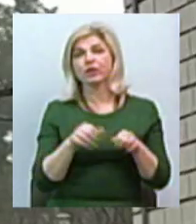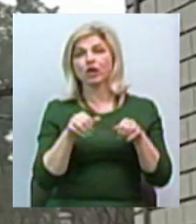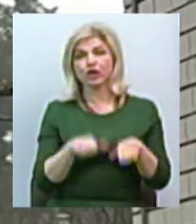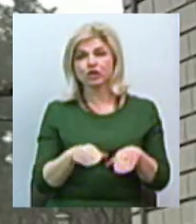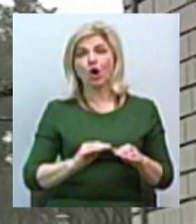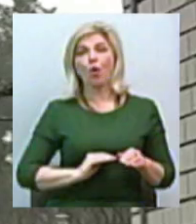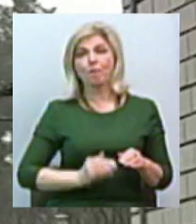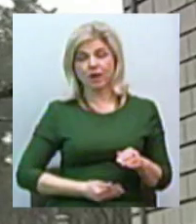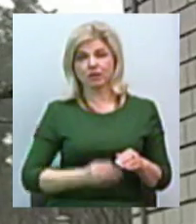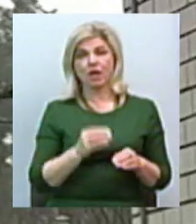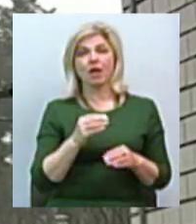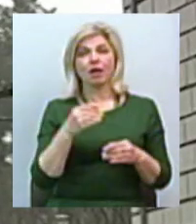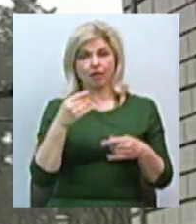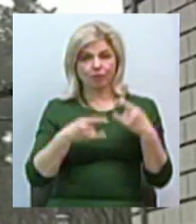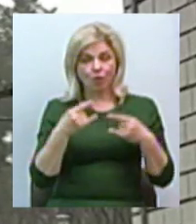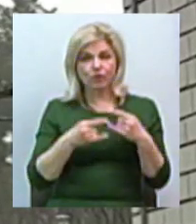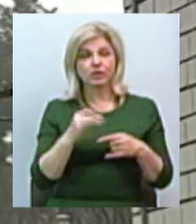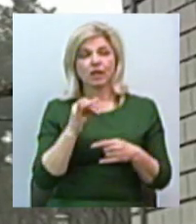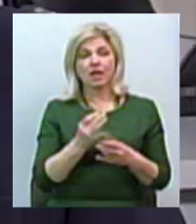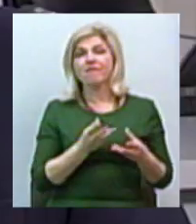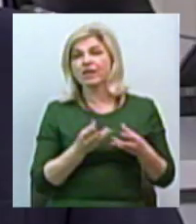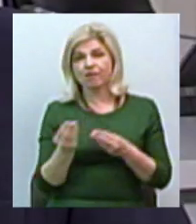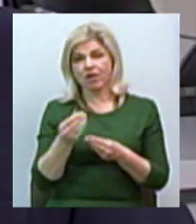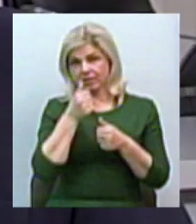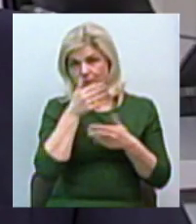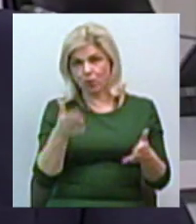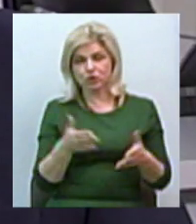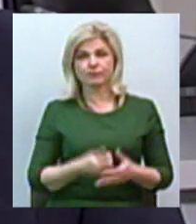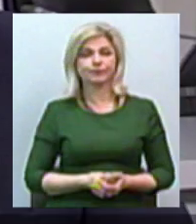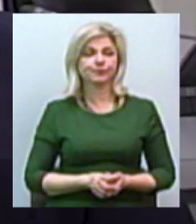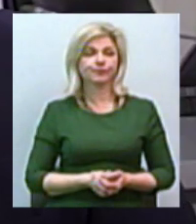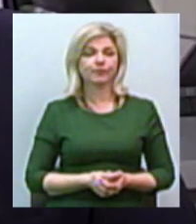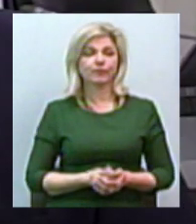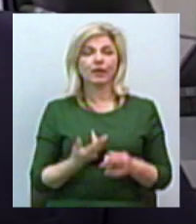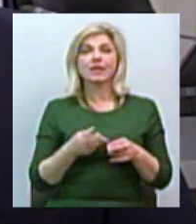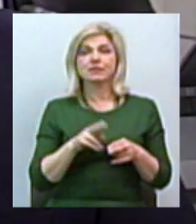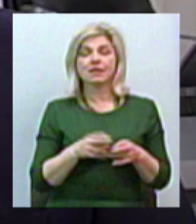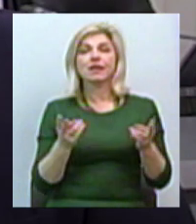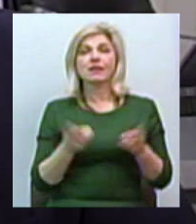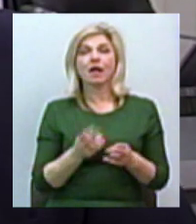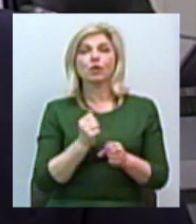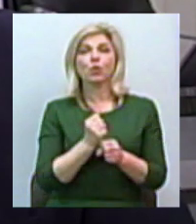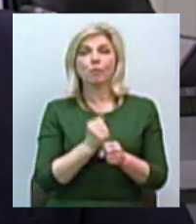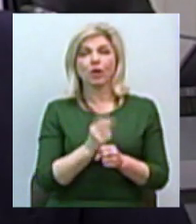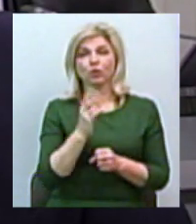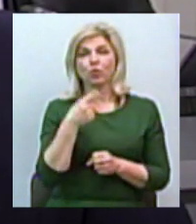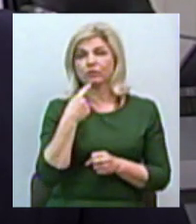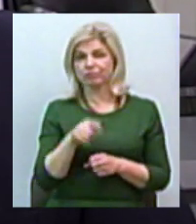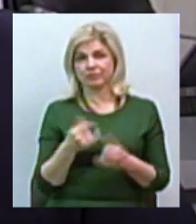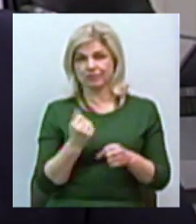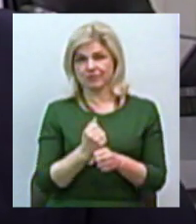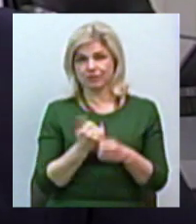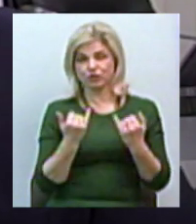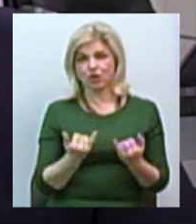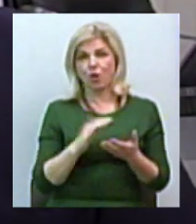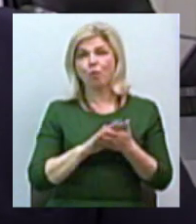мовників, тому регулятор на нього впливати не може. На мій погляд, це потрібно робити, але недоречно робити саме зараз. В умовах